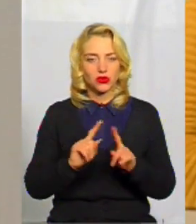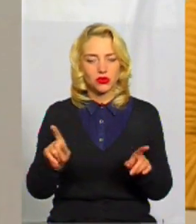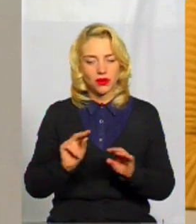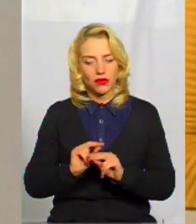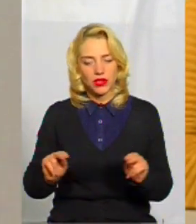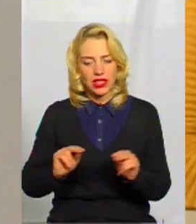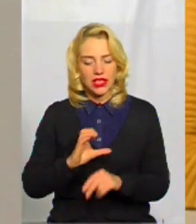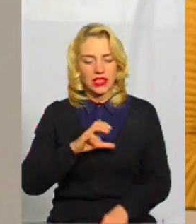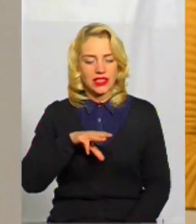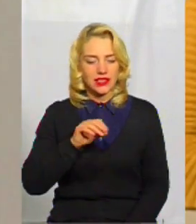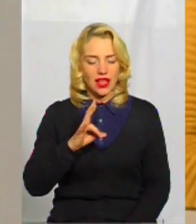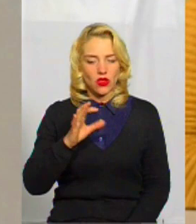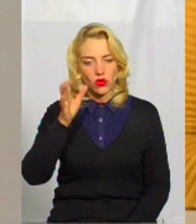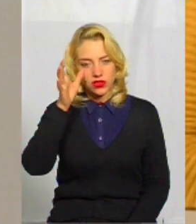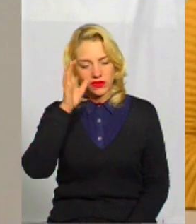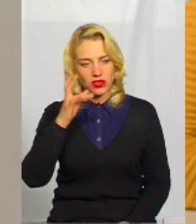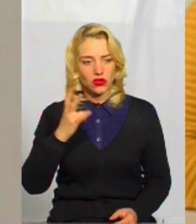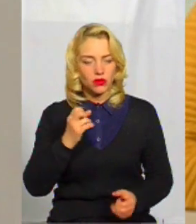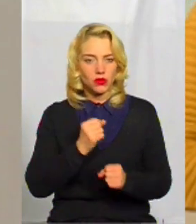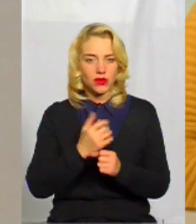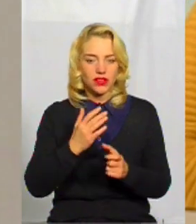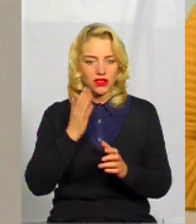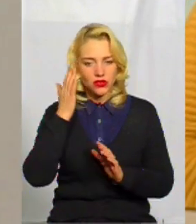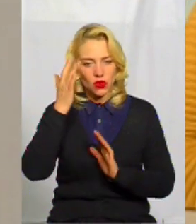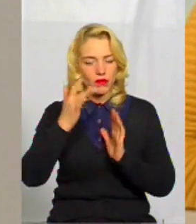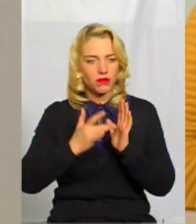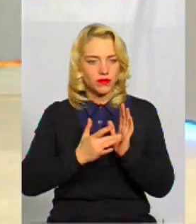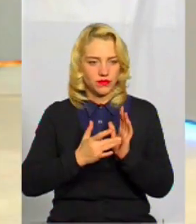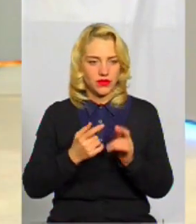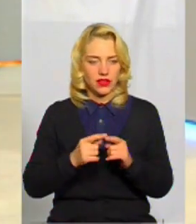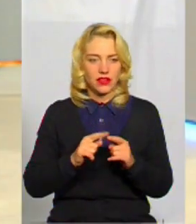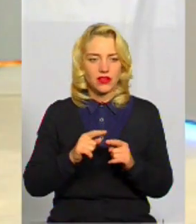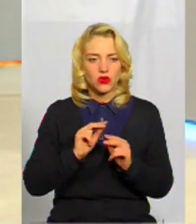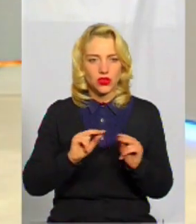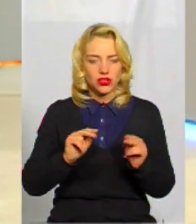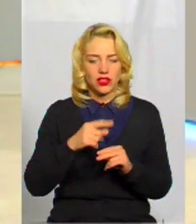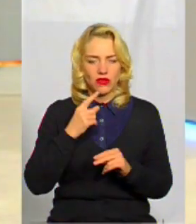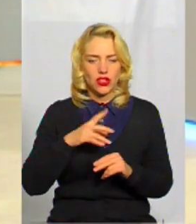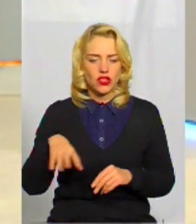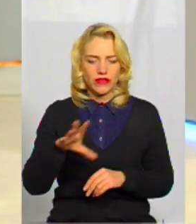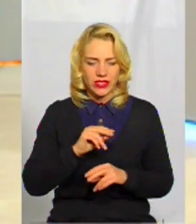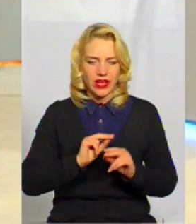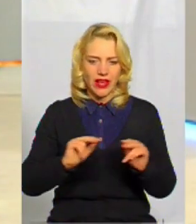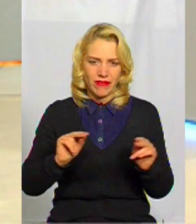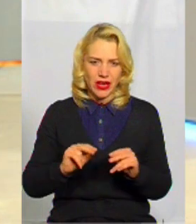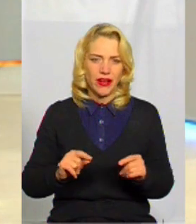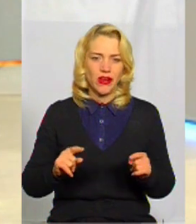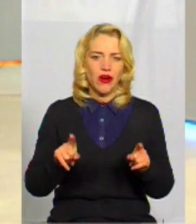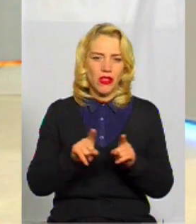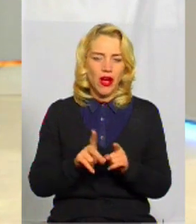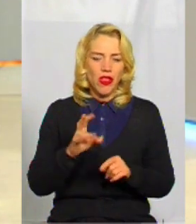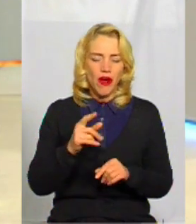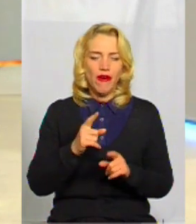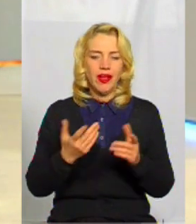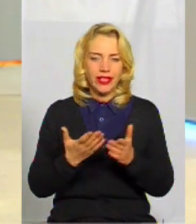викладати STEM-у світу, робити якийсь акцент, підход? Ну, насправді, дійсно, вчителі зазначають, що не всіх навчають однаково, але в певний період